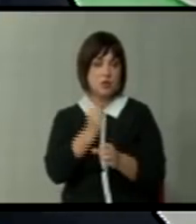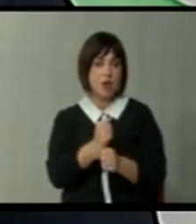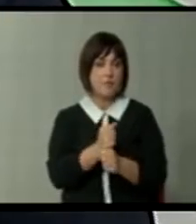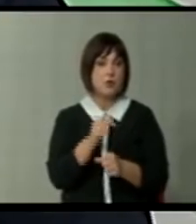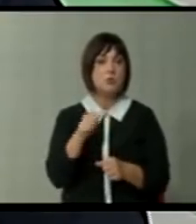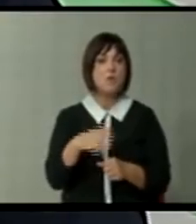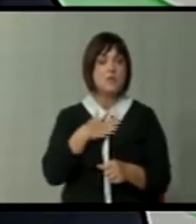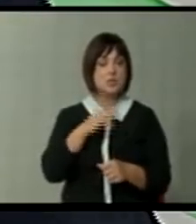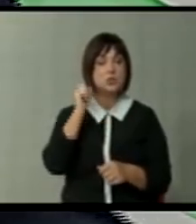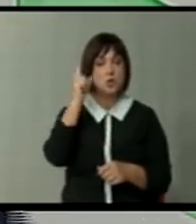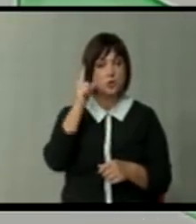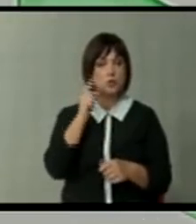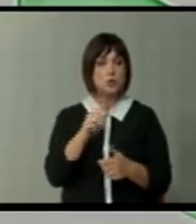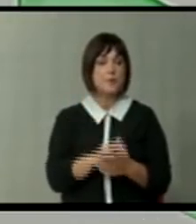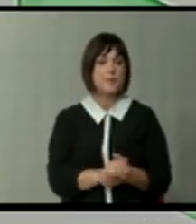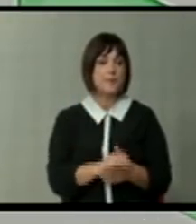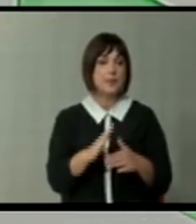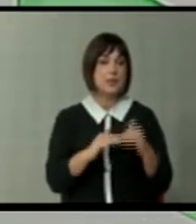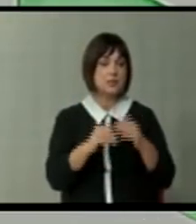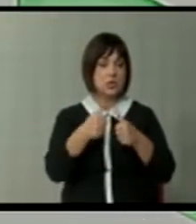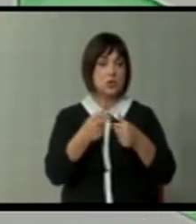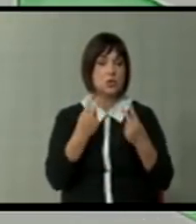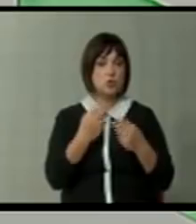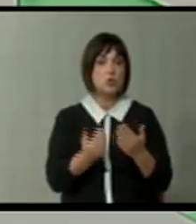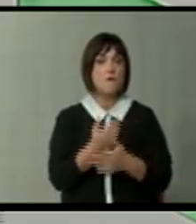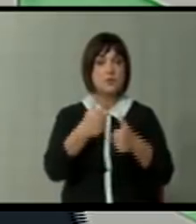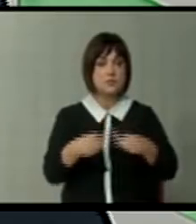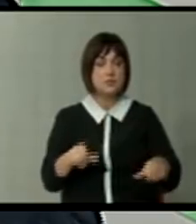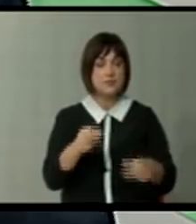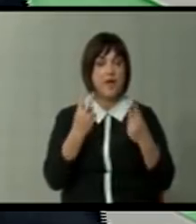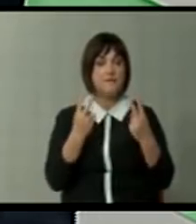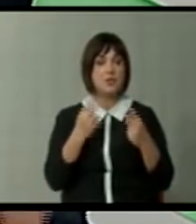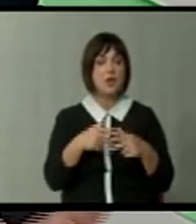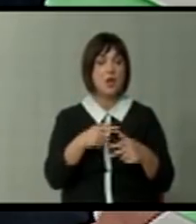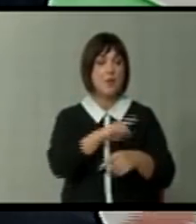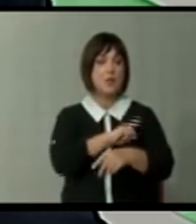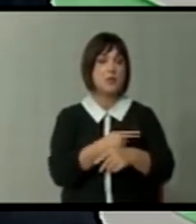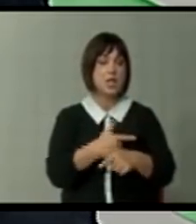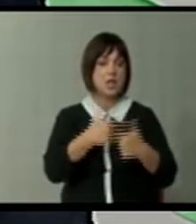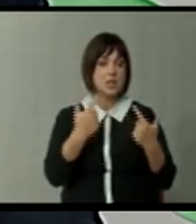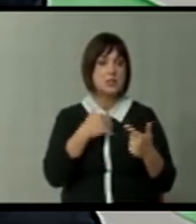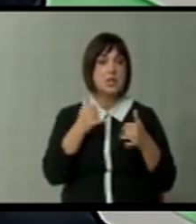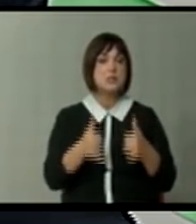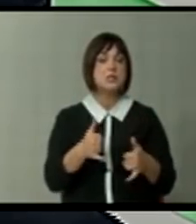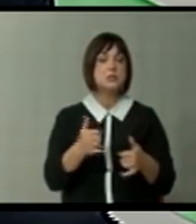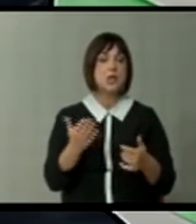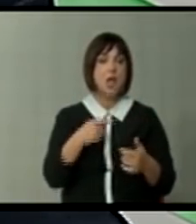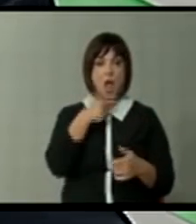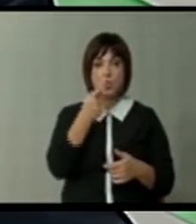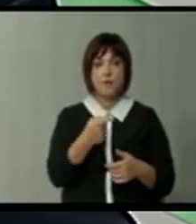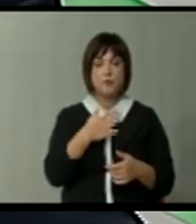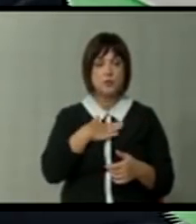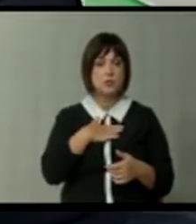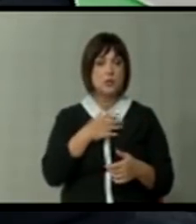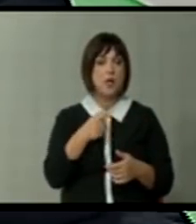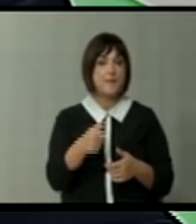Тоа нас ни се случува. Изгледба на нов систем на вредности и деки ја јасно ко Белден дека ние денеска, како ја ви кажем, ние се